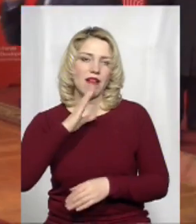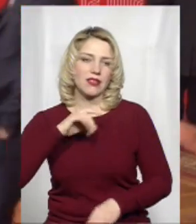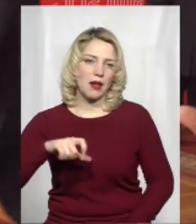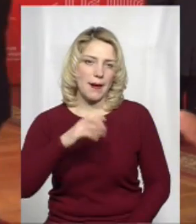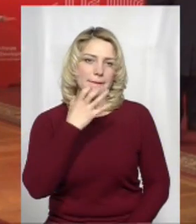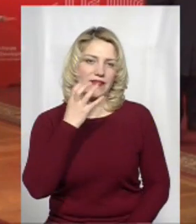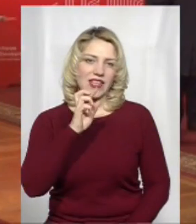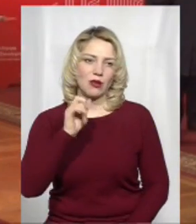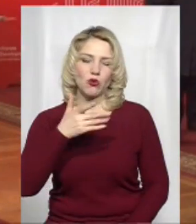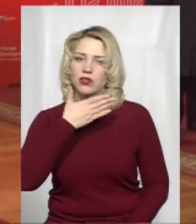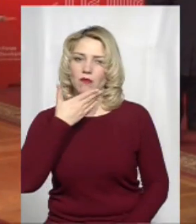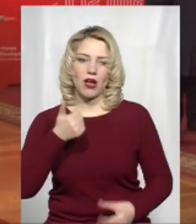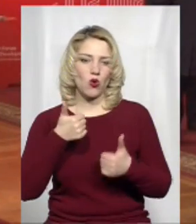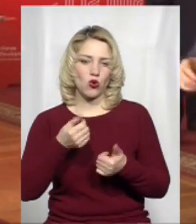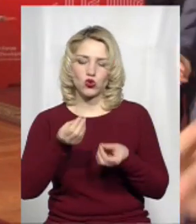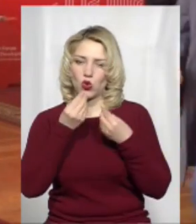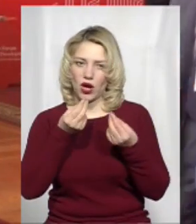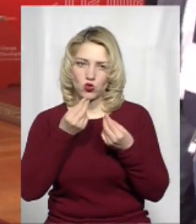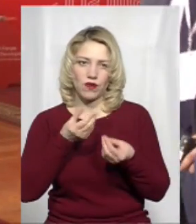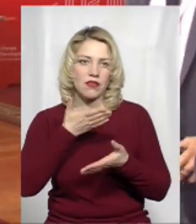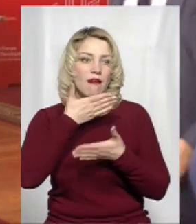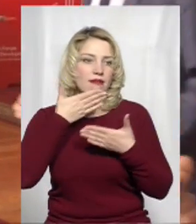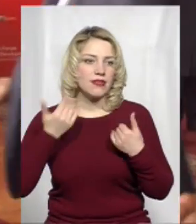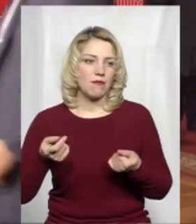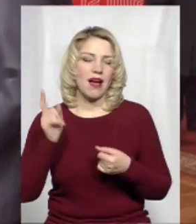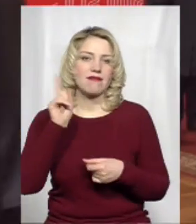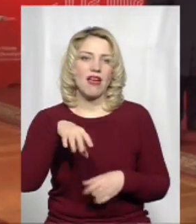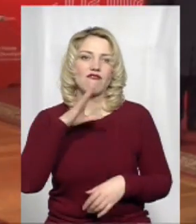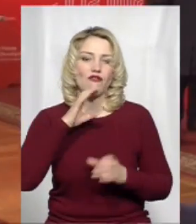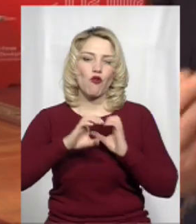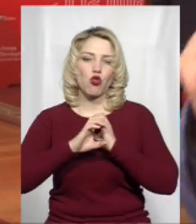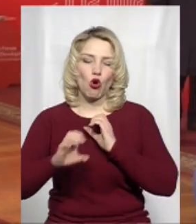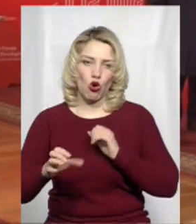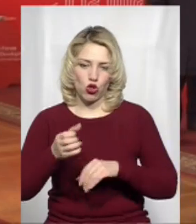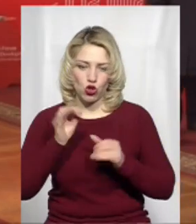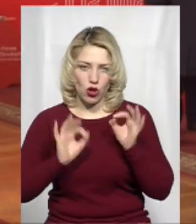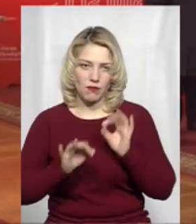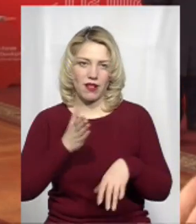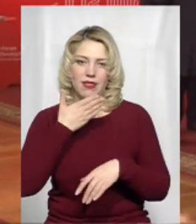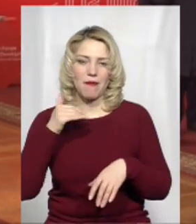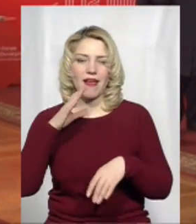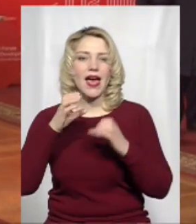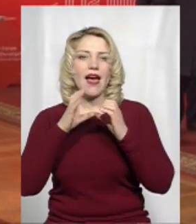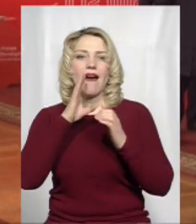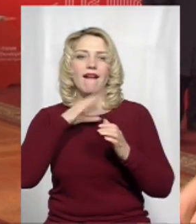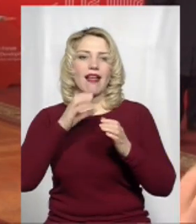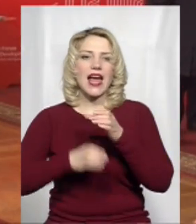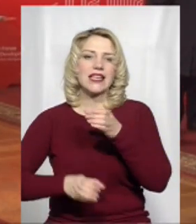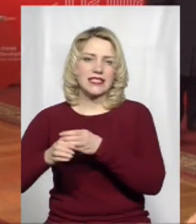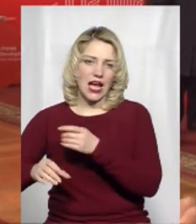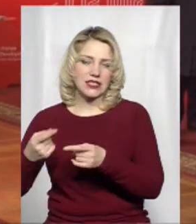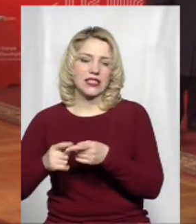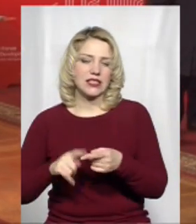немає хорошого харчування, немає навіть водогону нормального, немає каналізації, і зрозуміло, все це